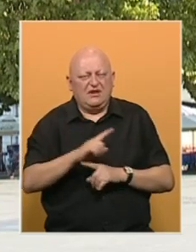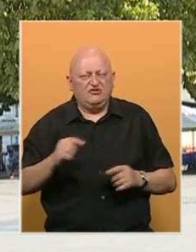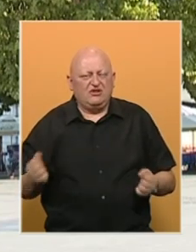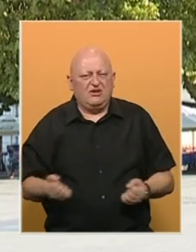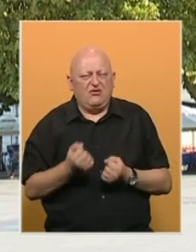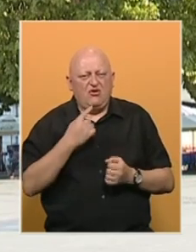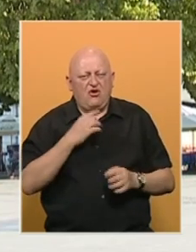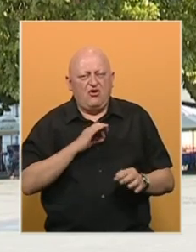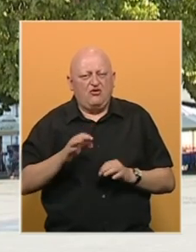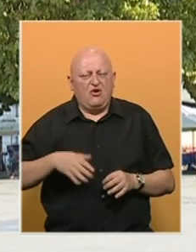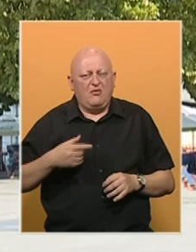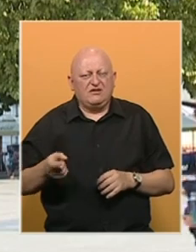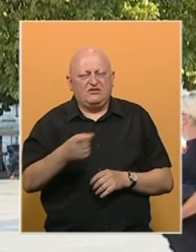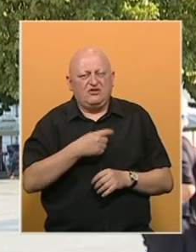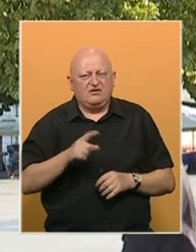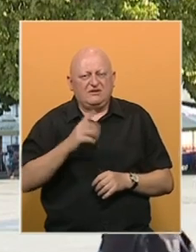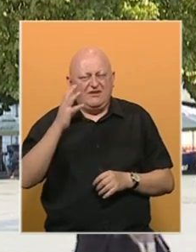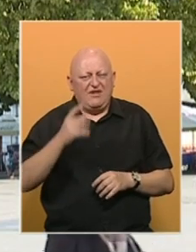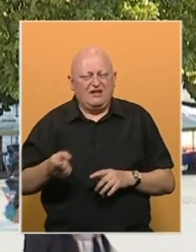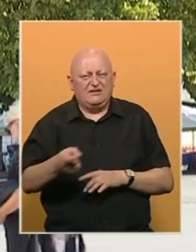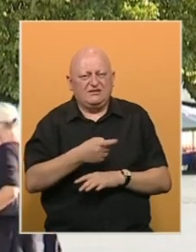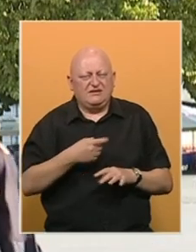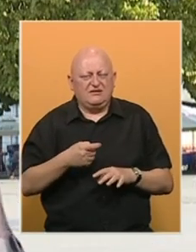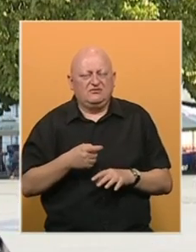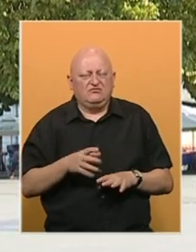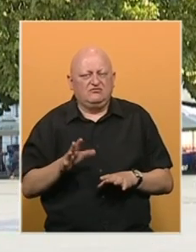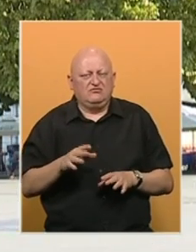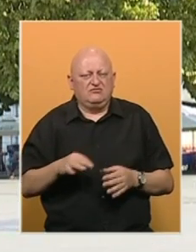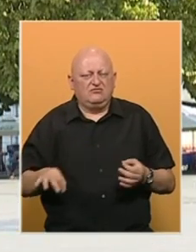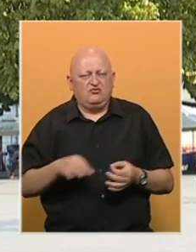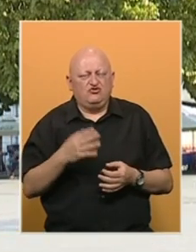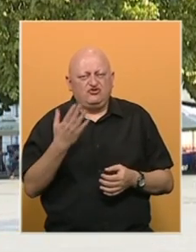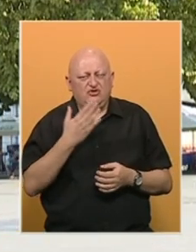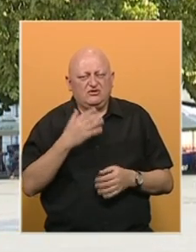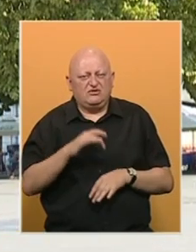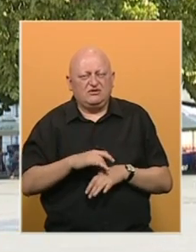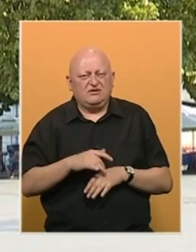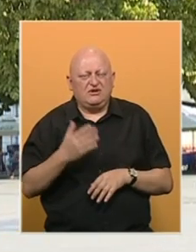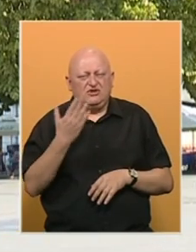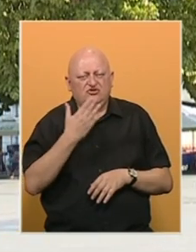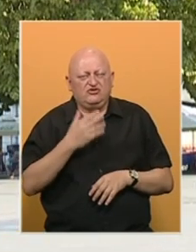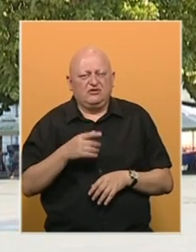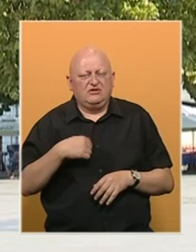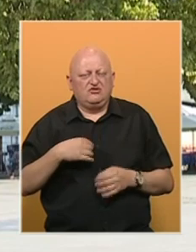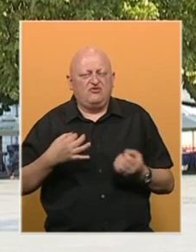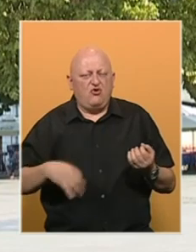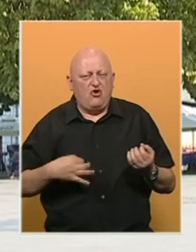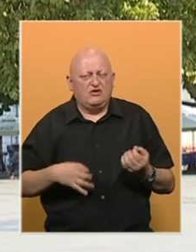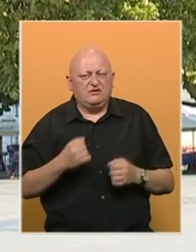aktivnosti koje organizuje omladinske organizacije, nevladin sektor, muzička škola, srednja koja će raditi svoj koncert,